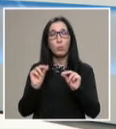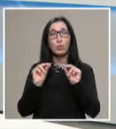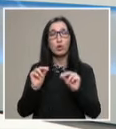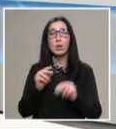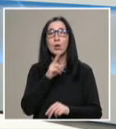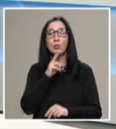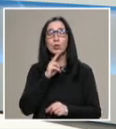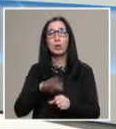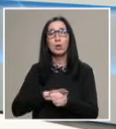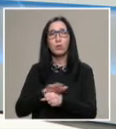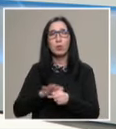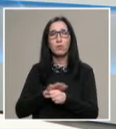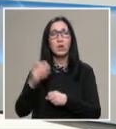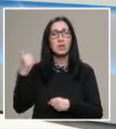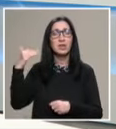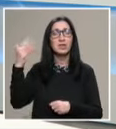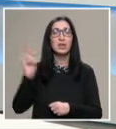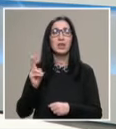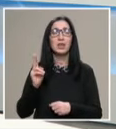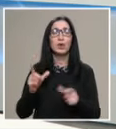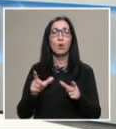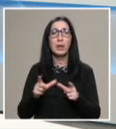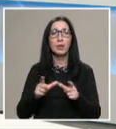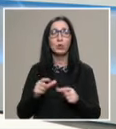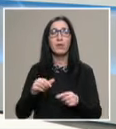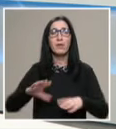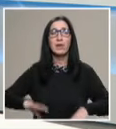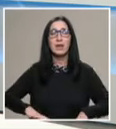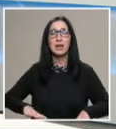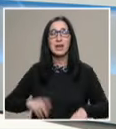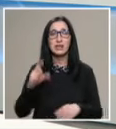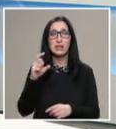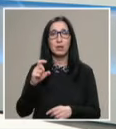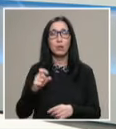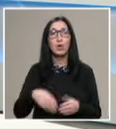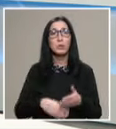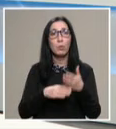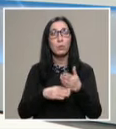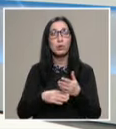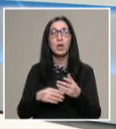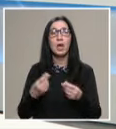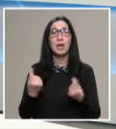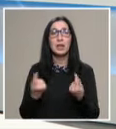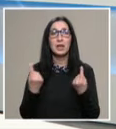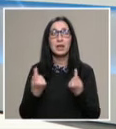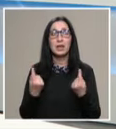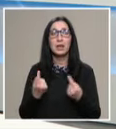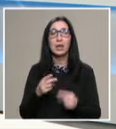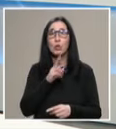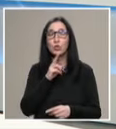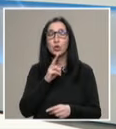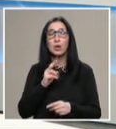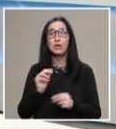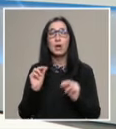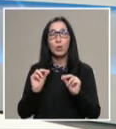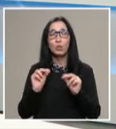учителите от Основното училище Свети Свети Кирил и Методий в град Сеново. Вижте как с помощта на рулеви игри, педагозите учат как да